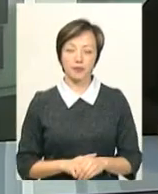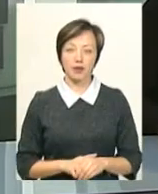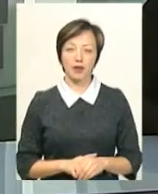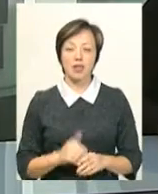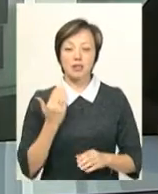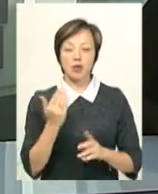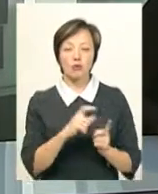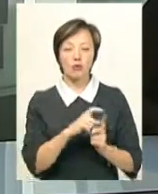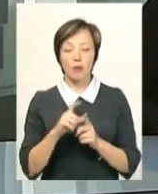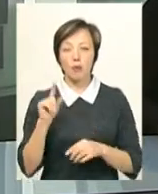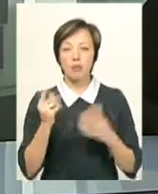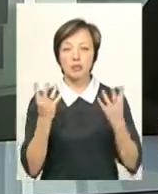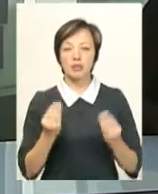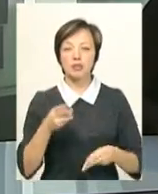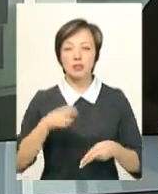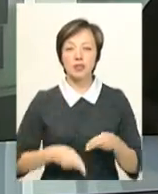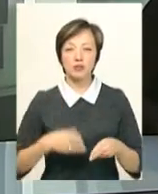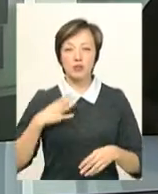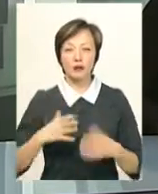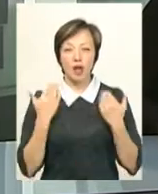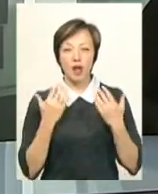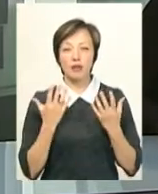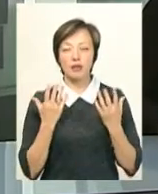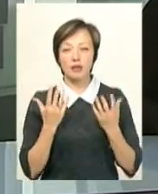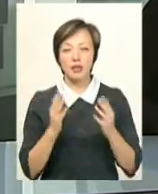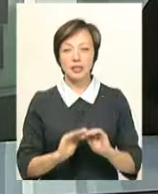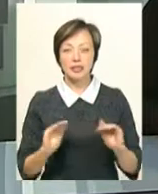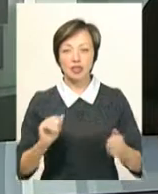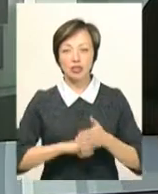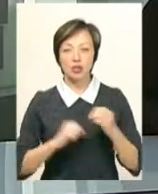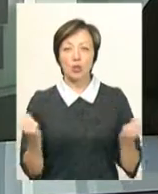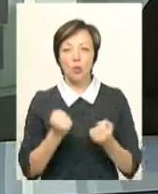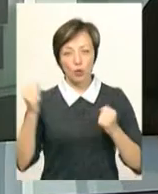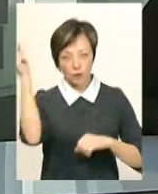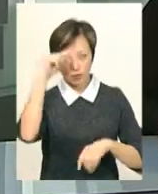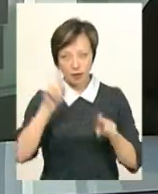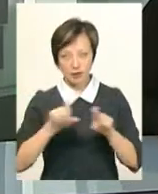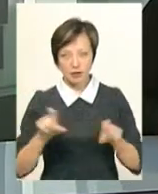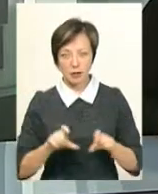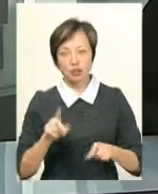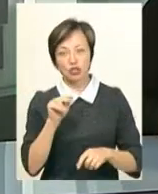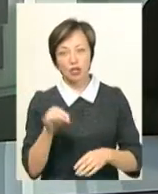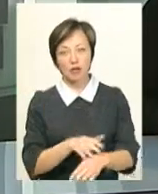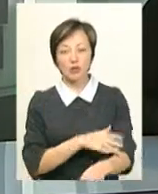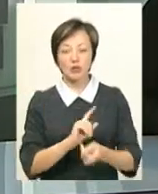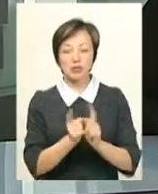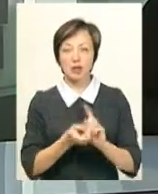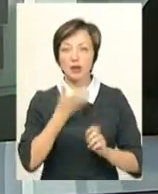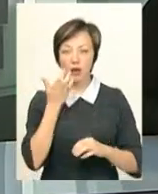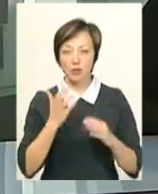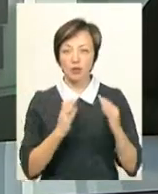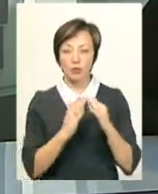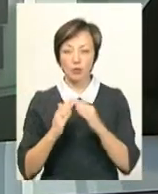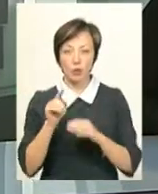За його словами, в понеділок закінчиться і вимушені канікули школярів через холод у навчальних закладах. Чи надовго стало тепло в домівках,